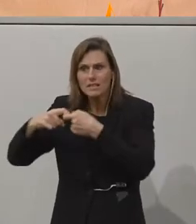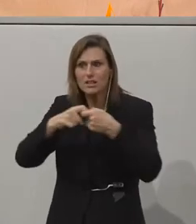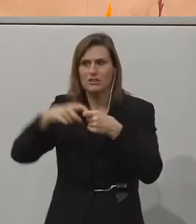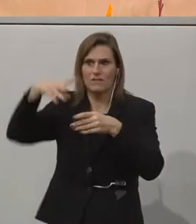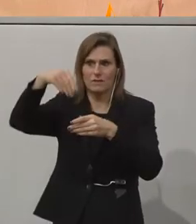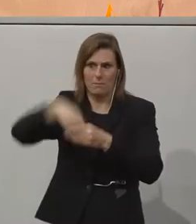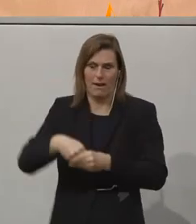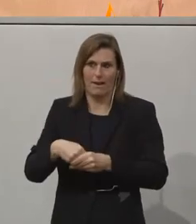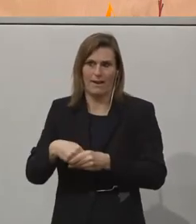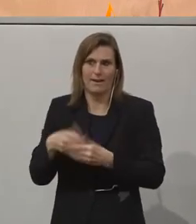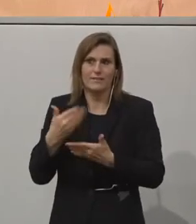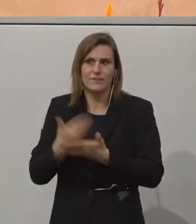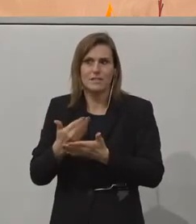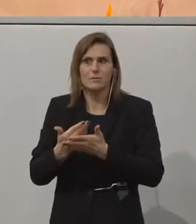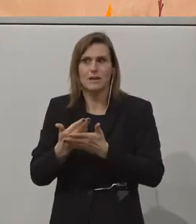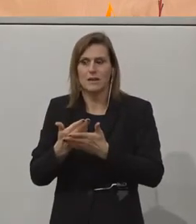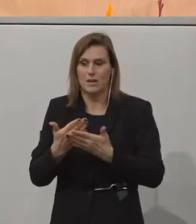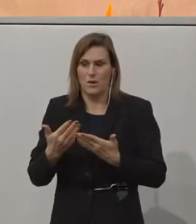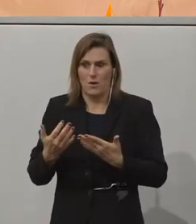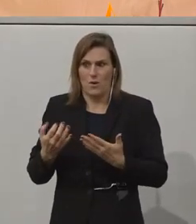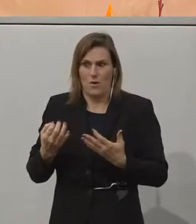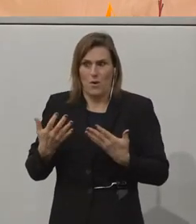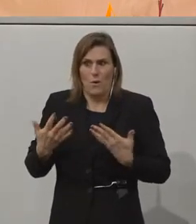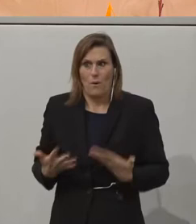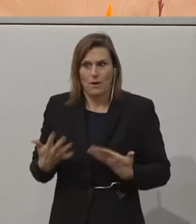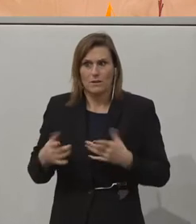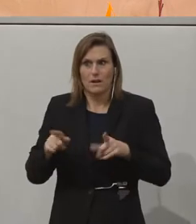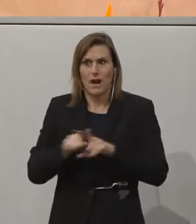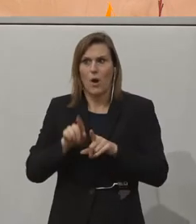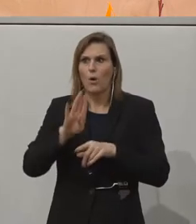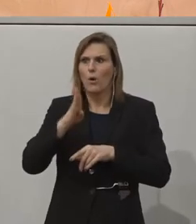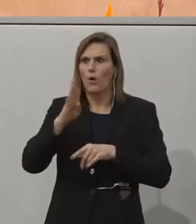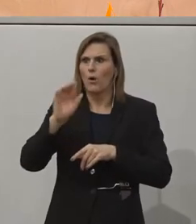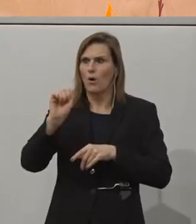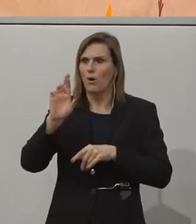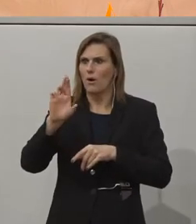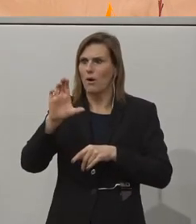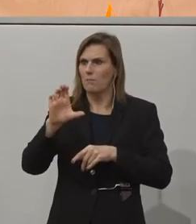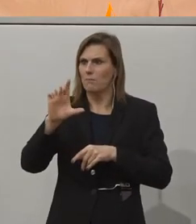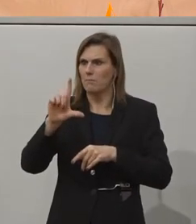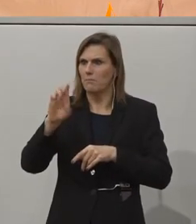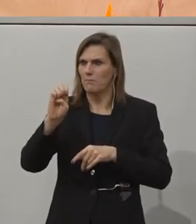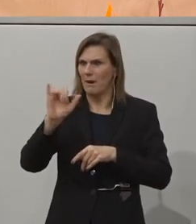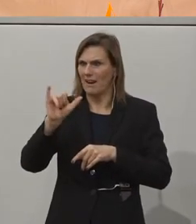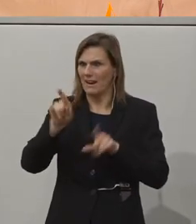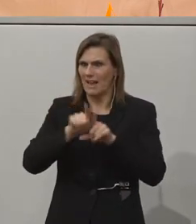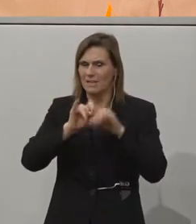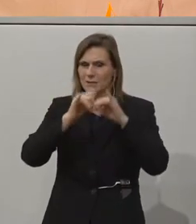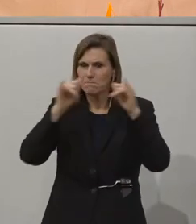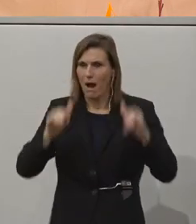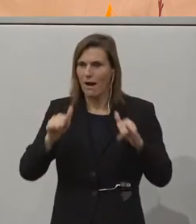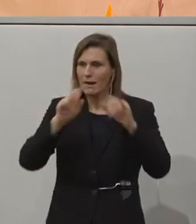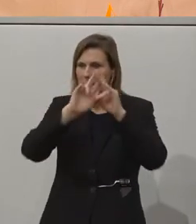Und aus diesem Grunde werden wir heute neben Barclays, die wirklich führend in der Bankenlandschaft international